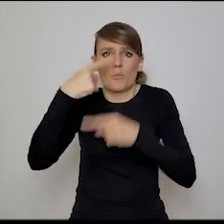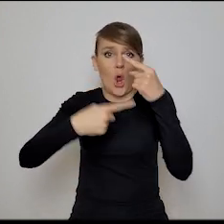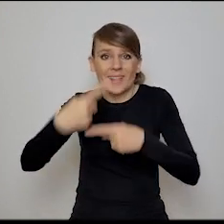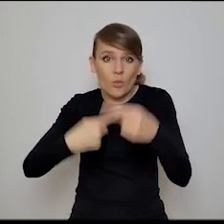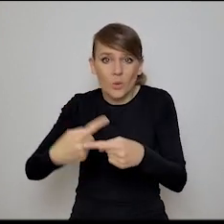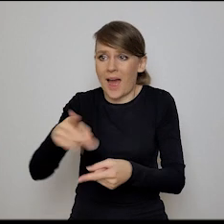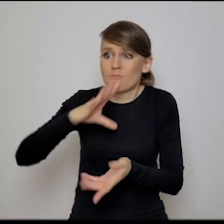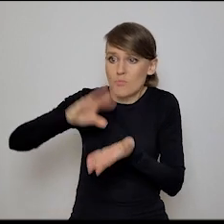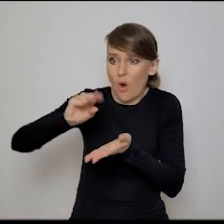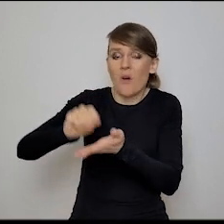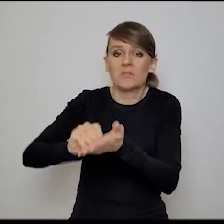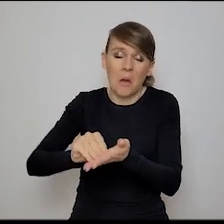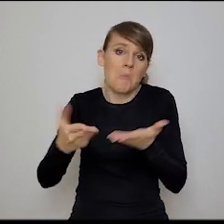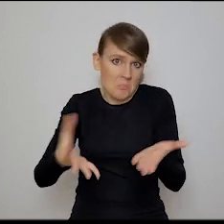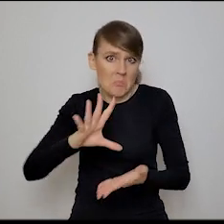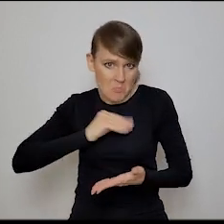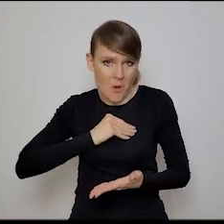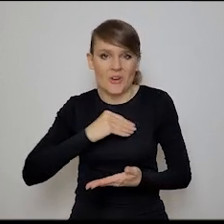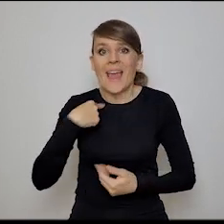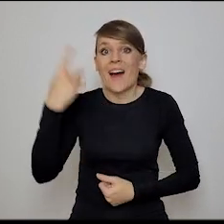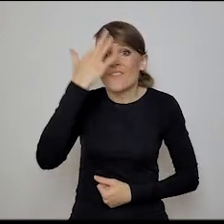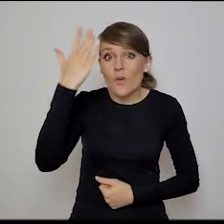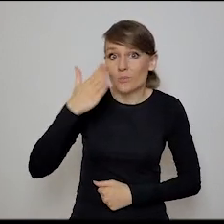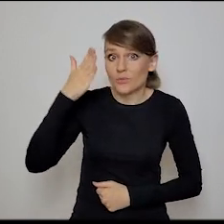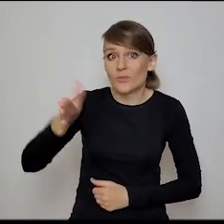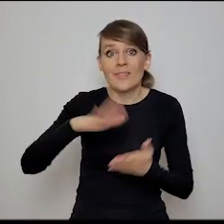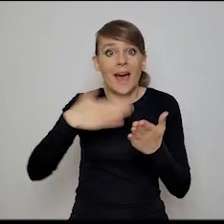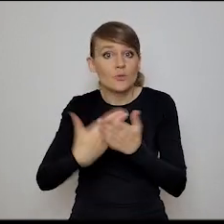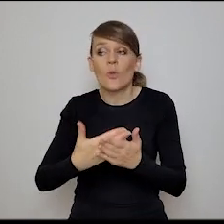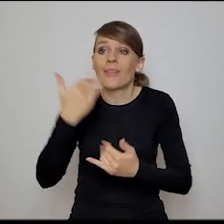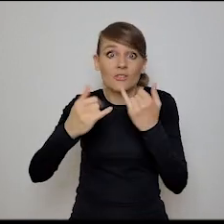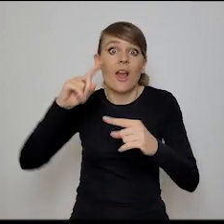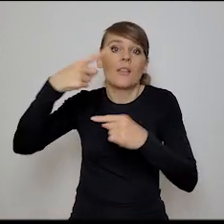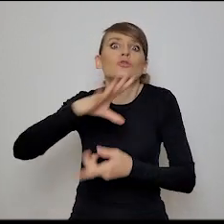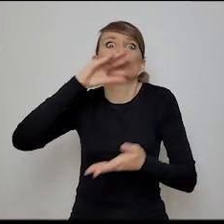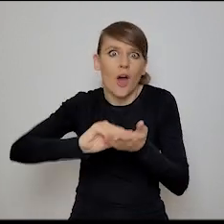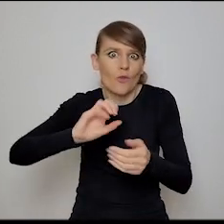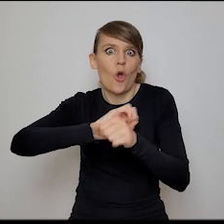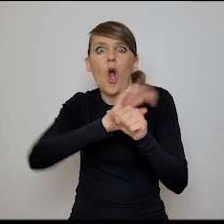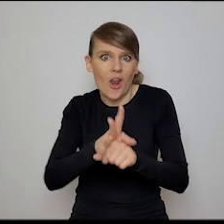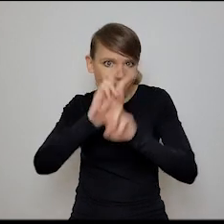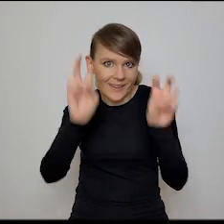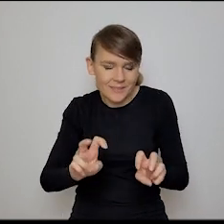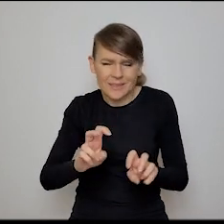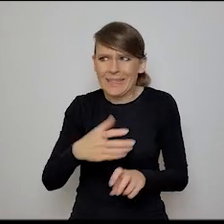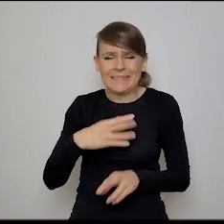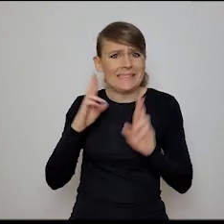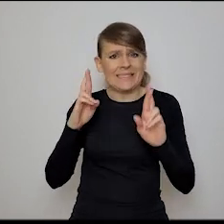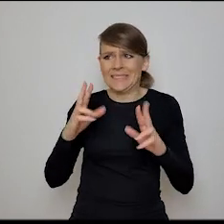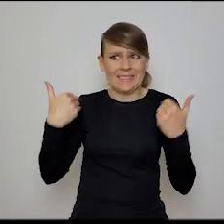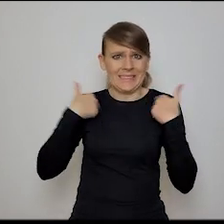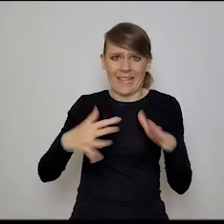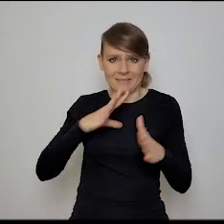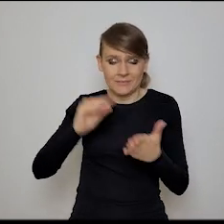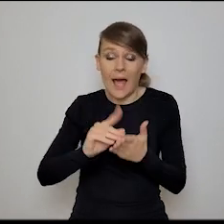rzeczywiście, ja sobie wyobrażam w przyszłości sytuację tak, że jak będzie koronakryzys kolejny, oby go nie było, ale wiesz, no jakby trzeba to też założyć,